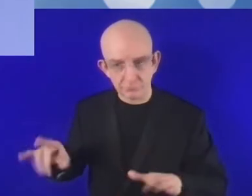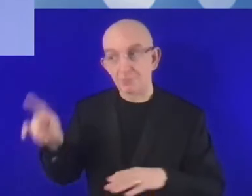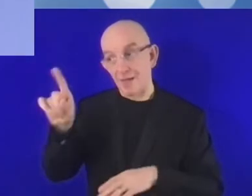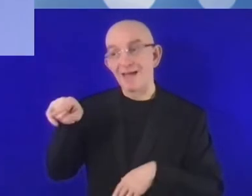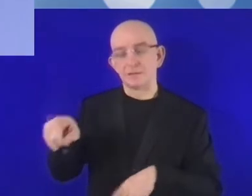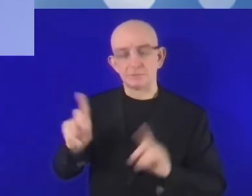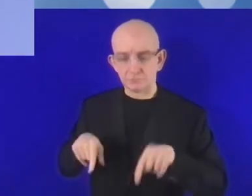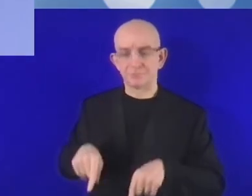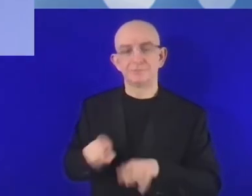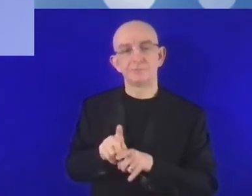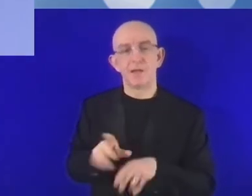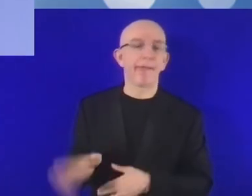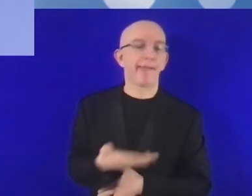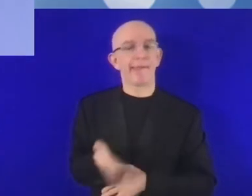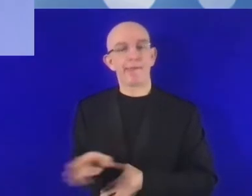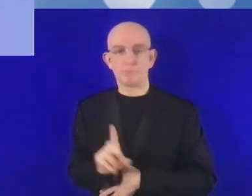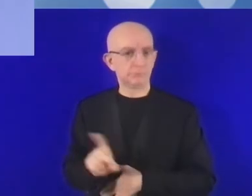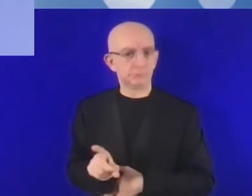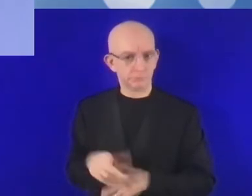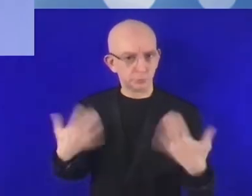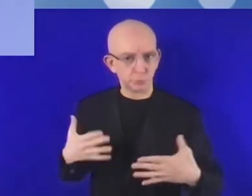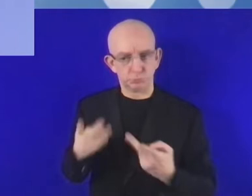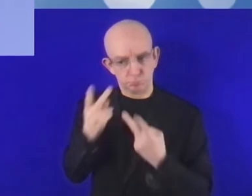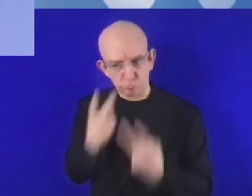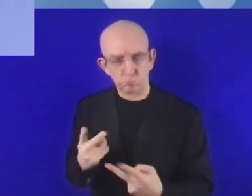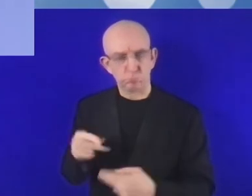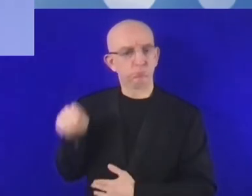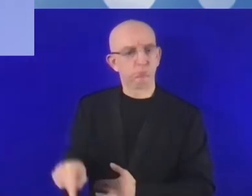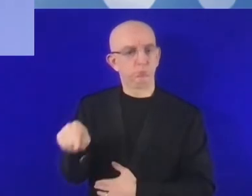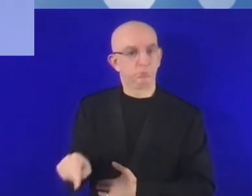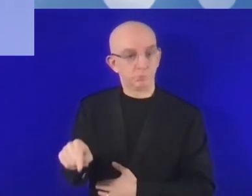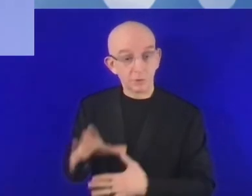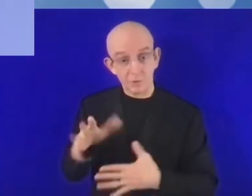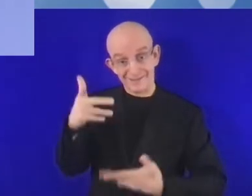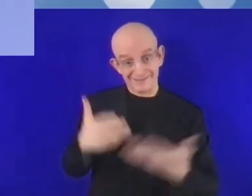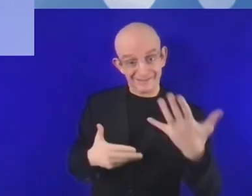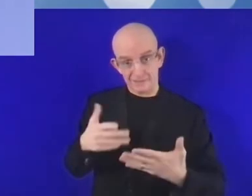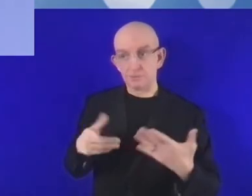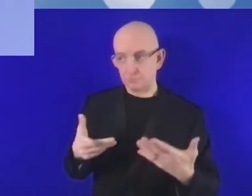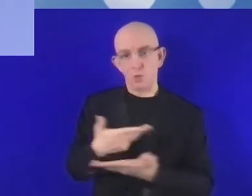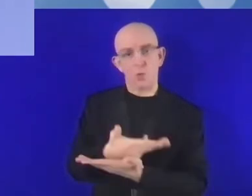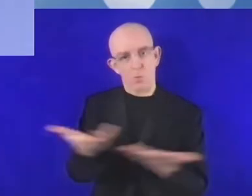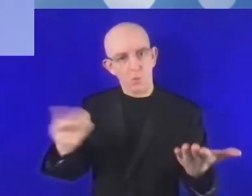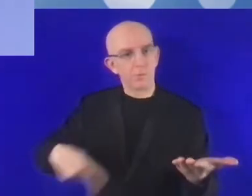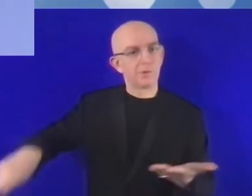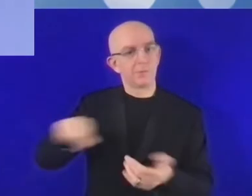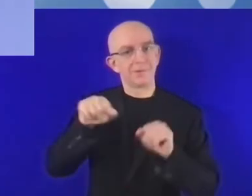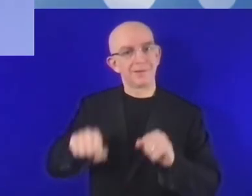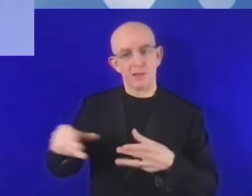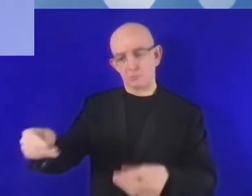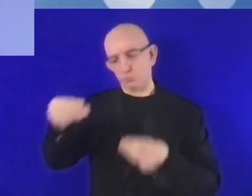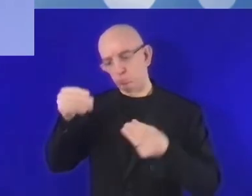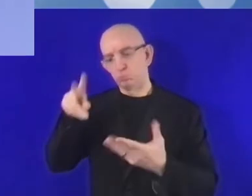Trzeba zapewnić bezpieczne mechanizmy także wykorzystywania i przetwarzania takich danych. Musi to być wszystko robione w duchu